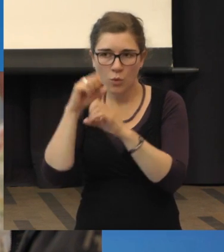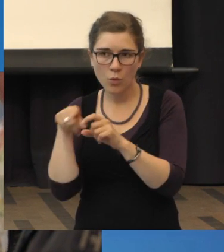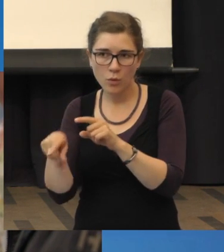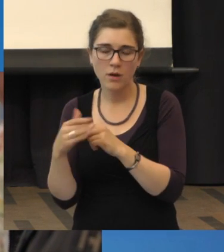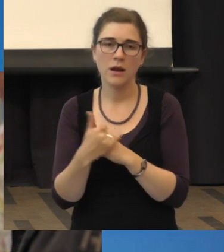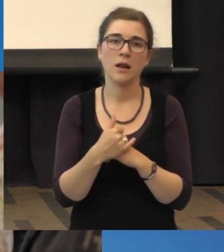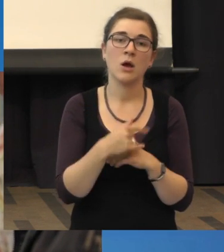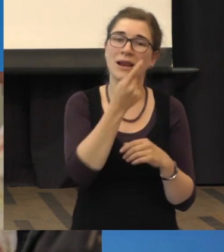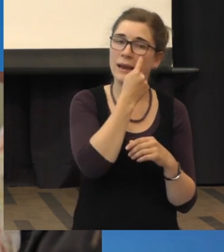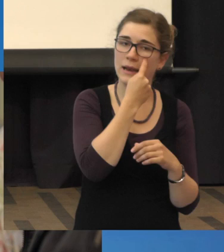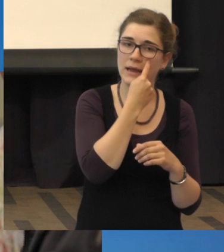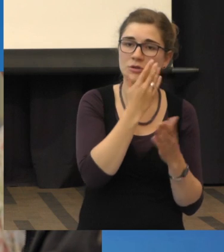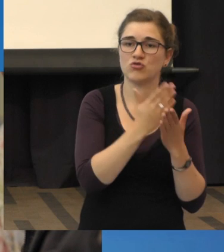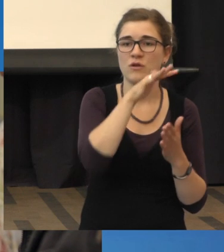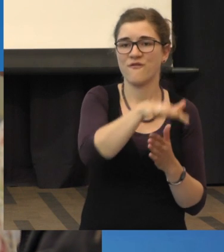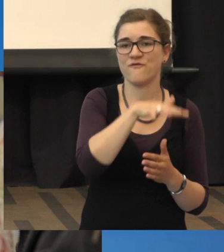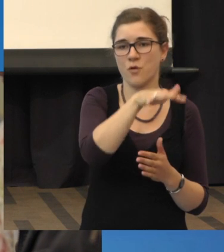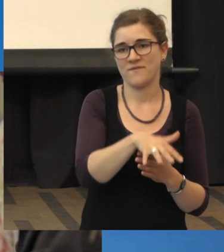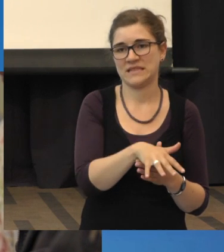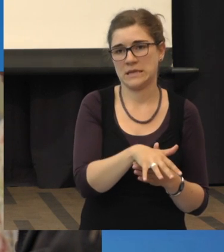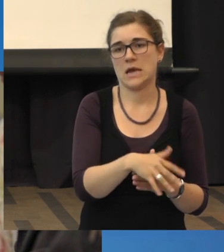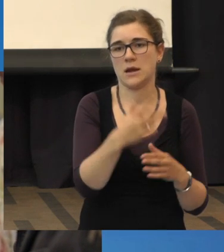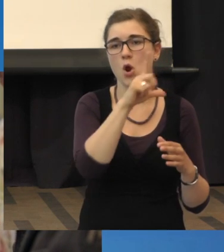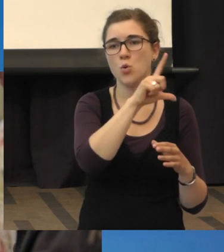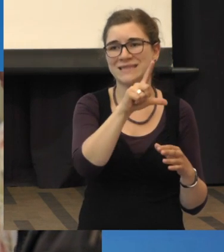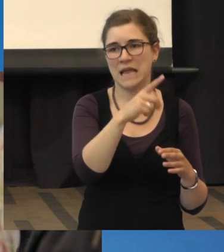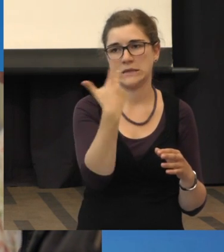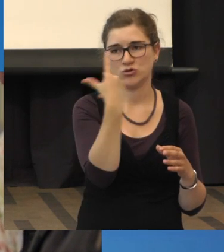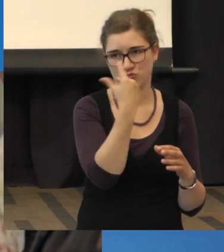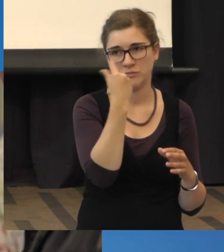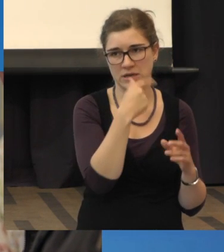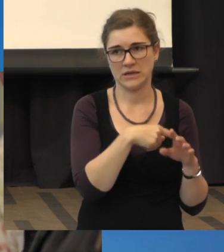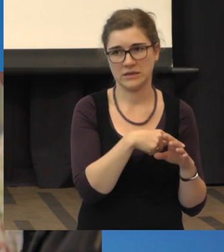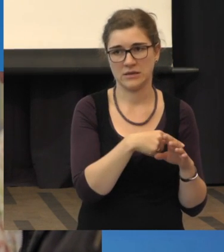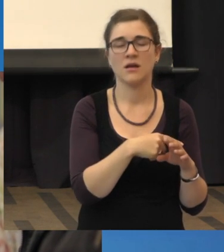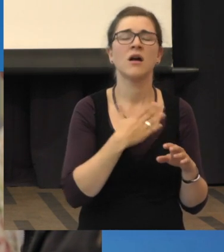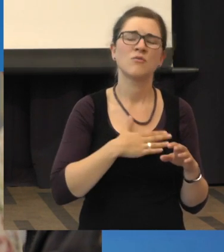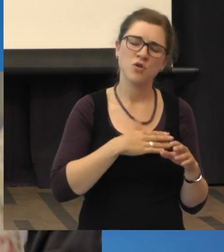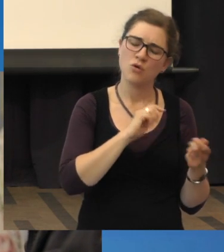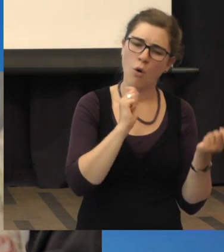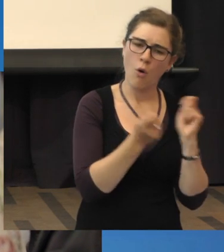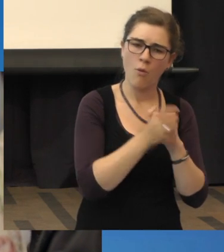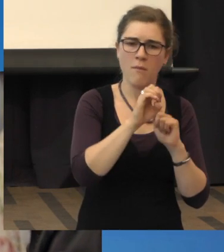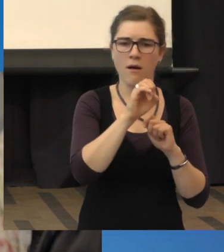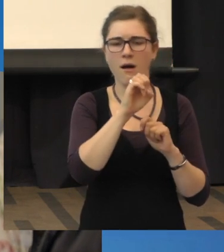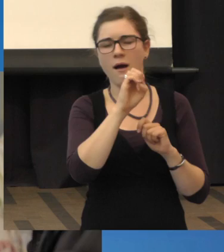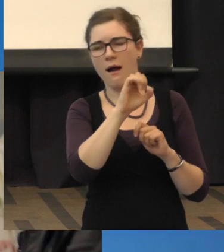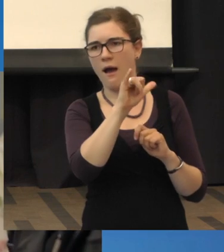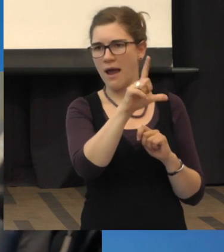15 Spritzen, Lucentis-Spritzen und ich möchte gerne auf Ailea umsteigen. Ist das sinnvoll?